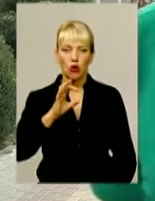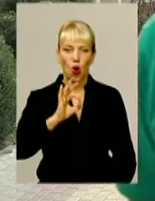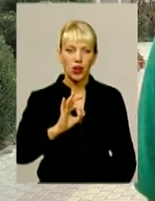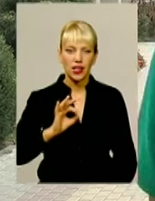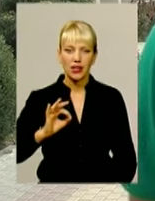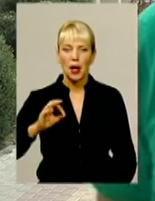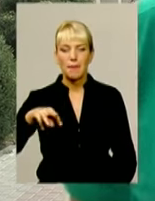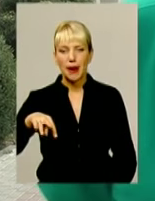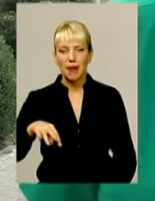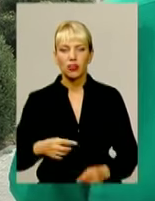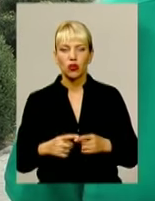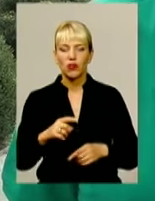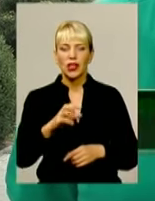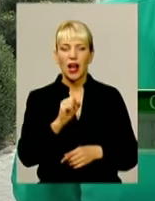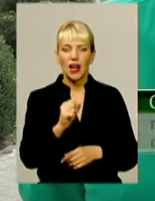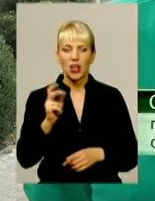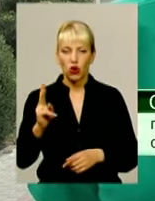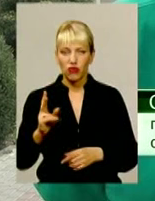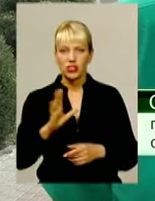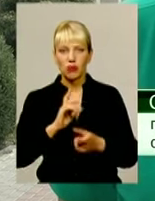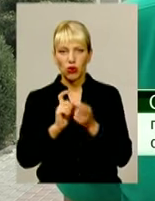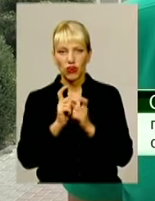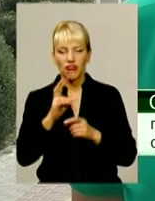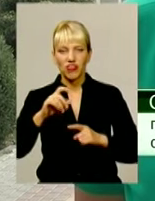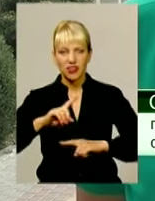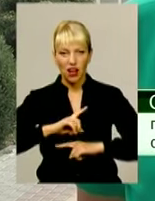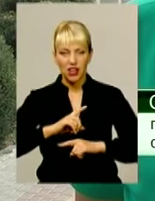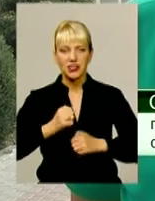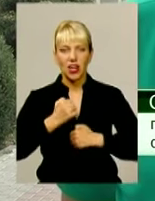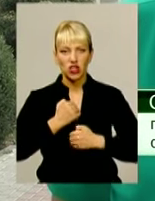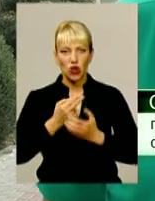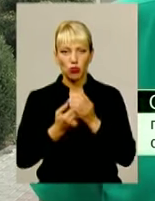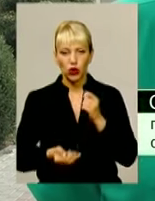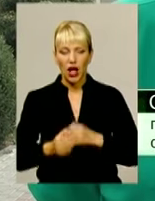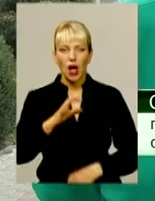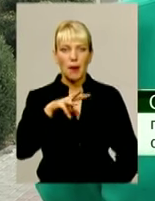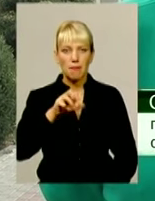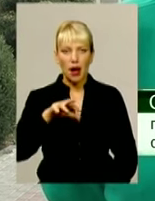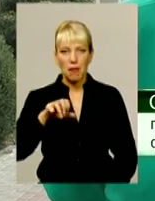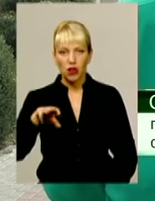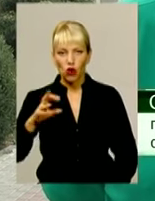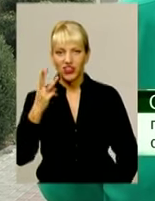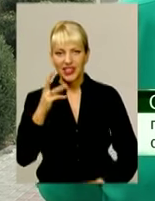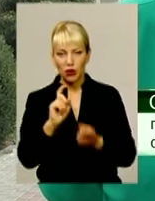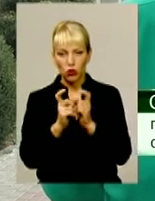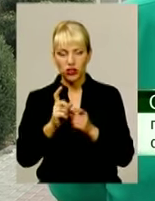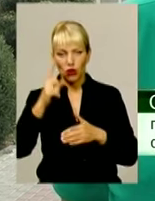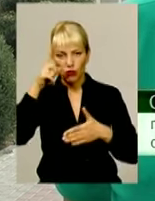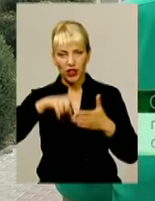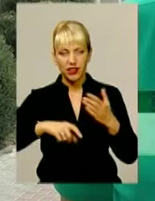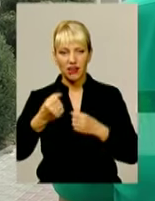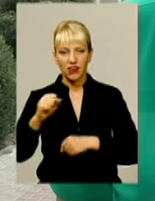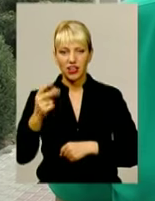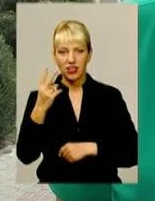Ганна Ковальчук провела два поєдинки, вийграла і в фіналі, к сожалению, проіграла. Олег Маматов провел три поєдинки, ввірено вийграв